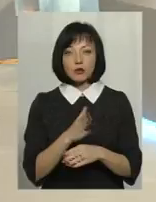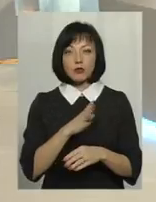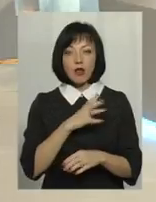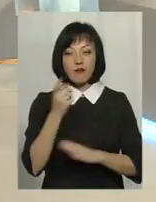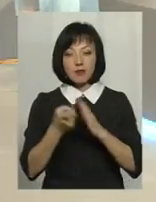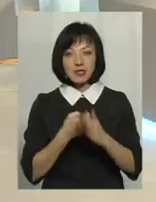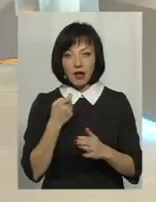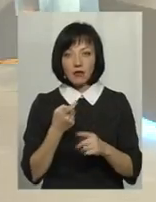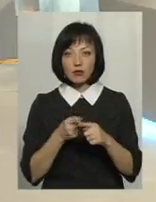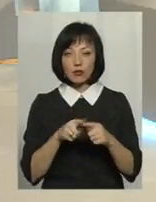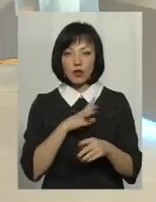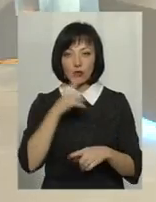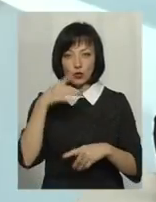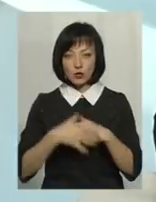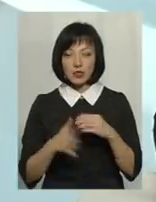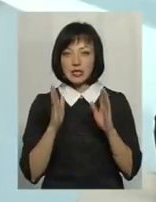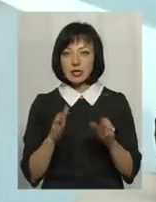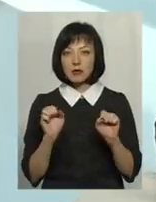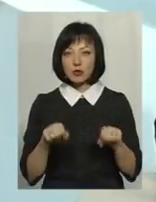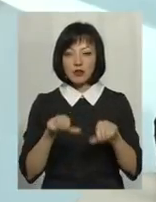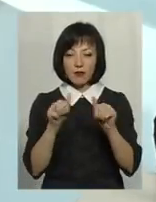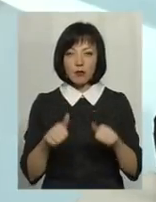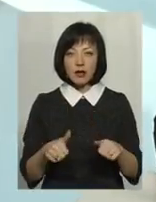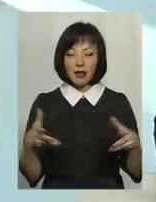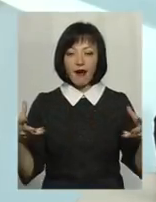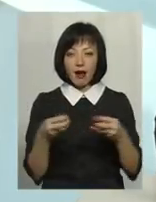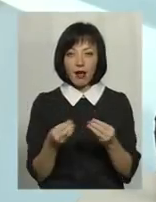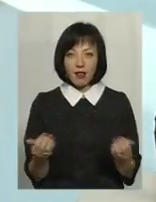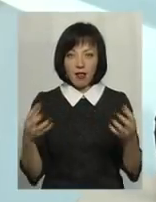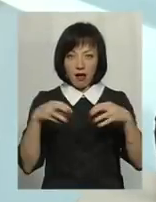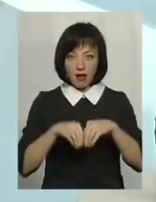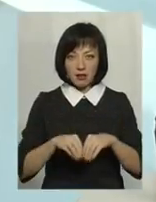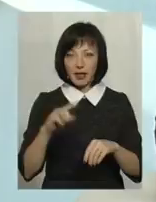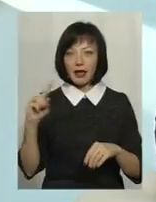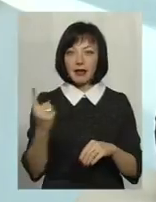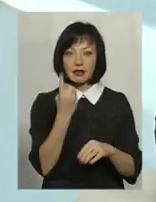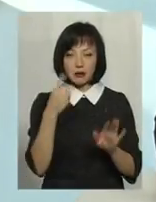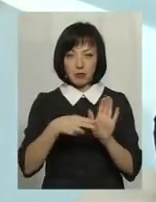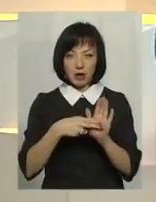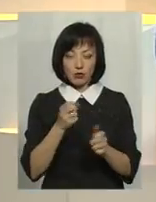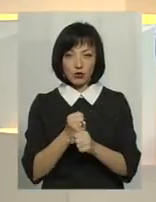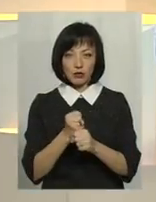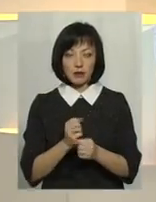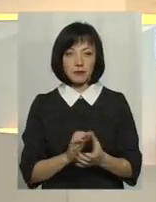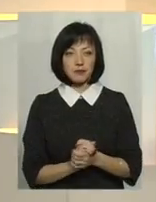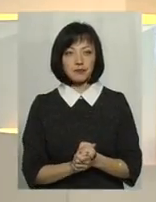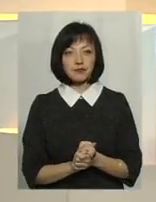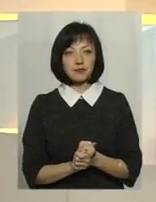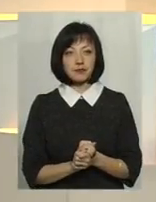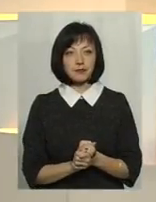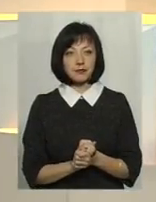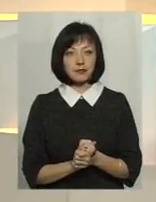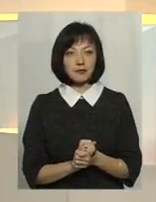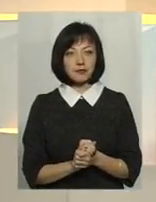впізнавана, щоб вона була зрозуміла, то це тільки можна у форматі кластеру під єдиним брендом це все зробити. Скажіть, будь ласка,